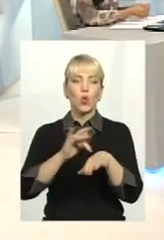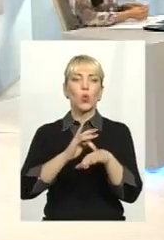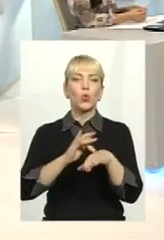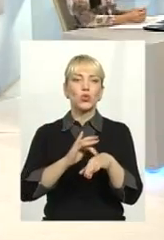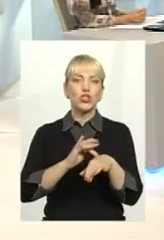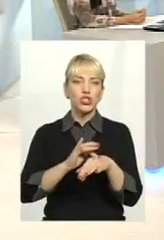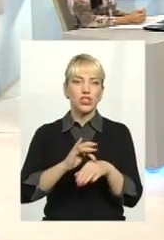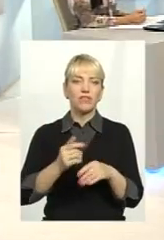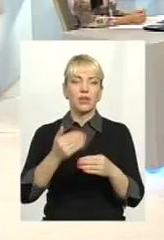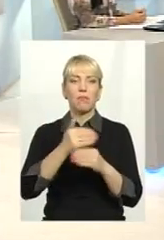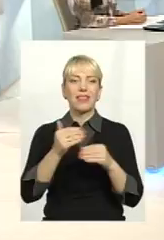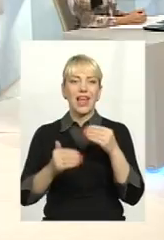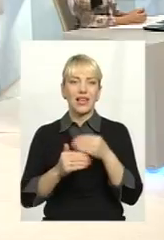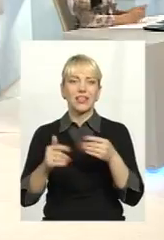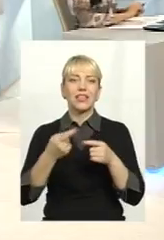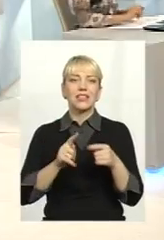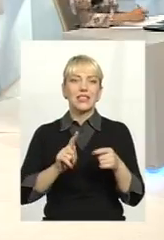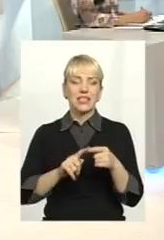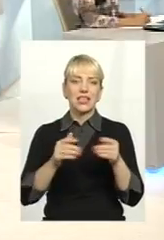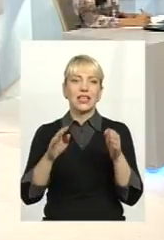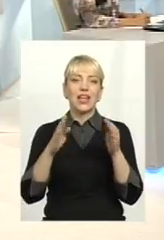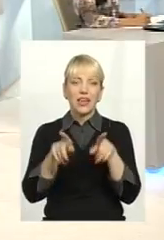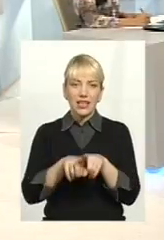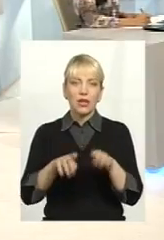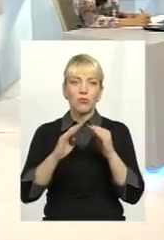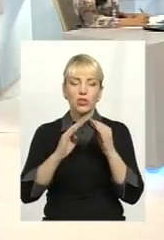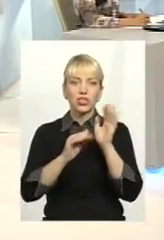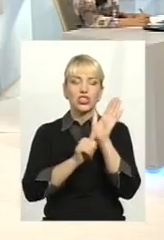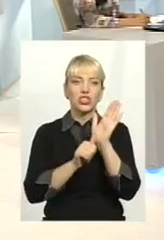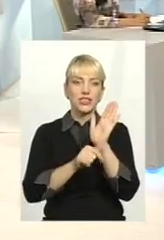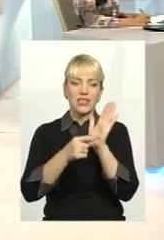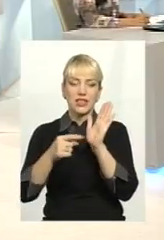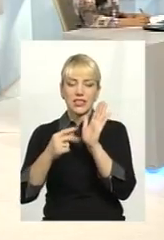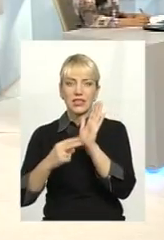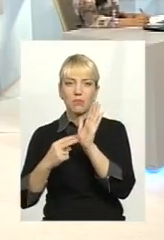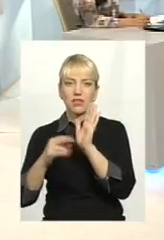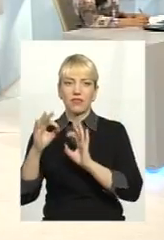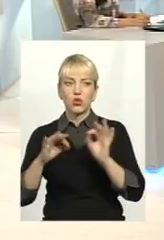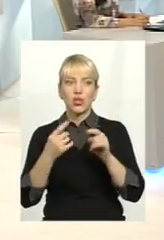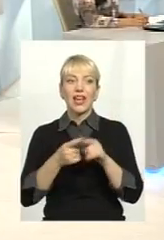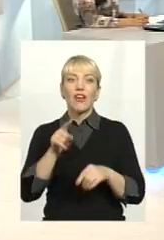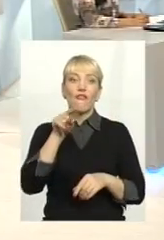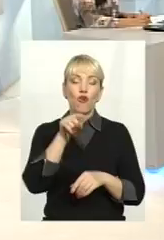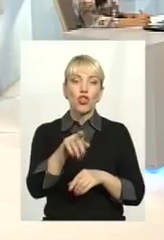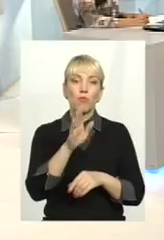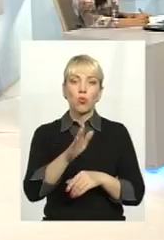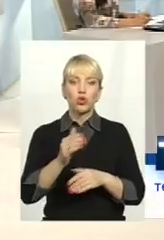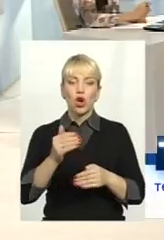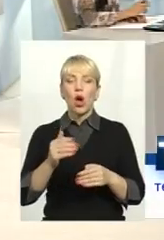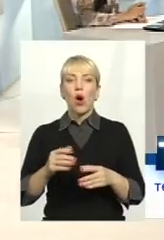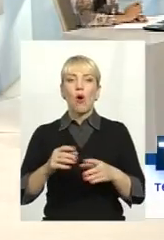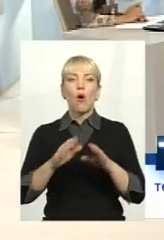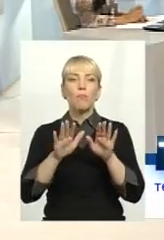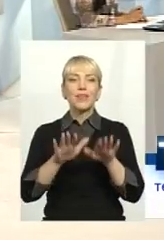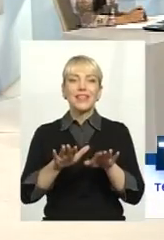Таких будинків в середньому по Україні десь 60-70%. І саме вони мають стати об'єктом реформування,